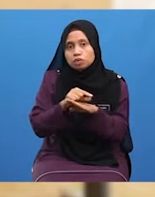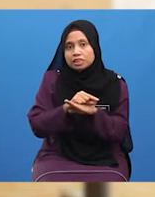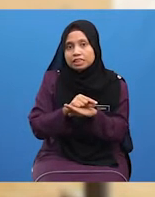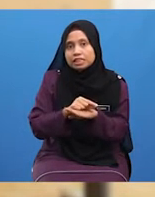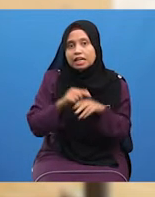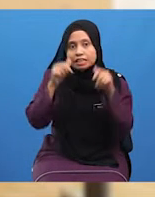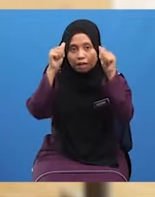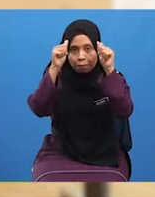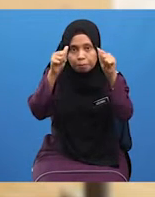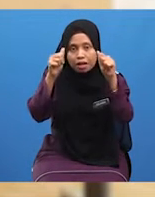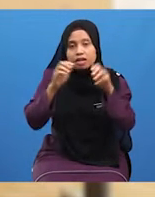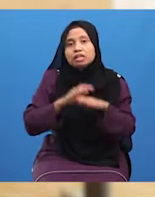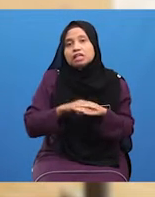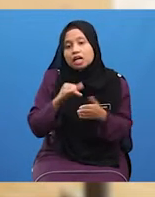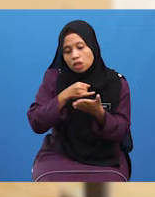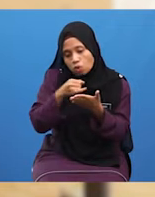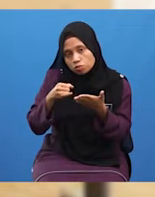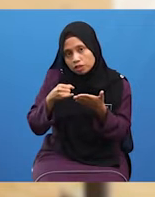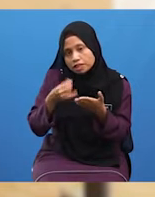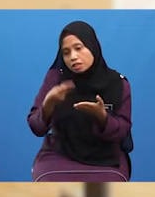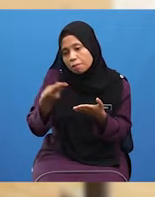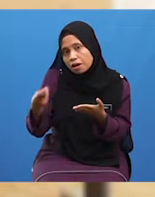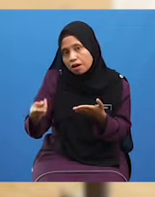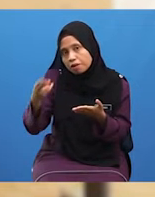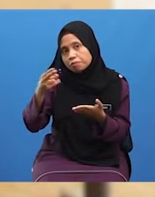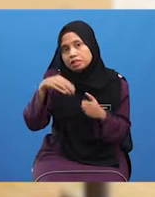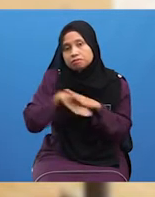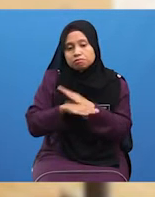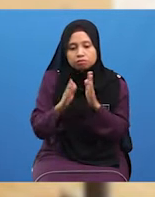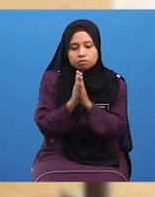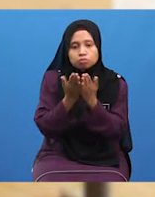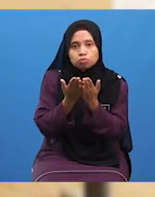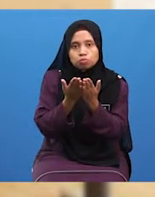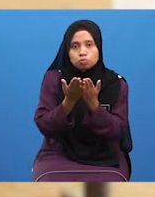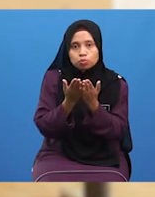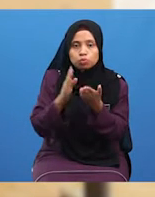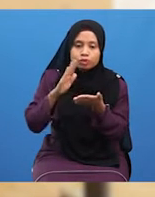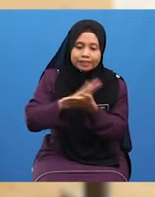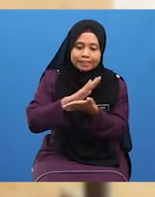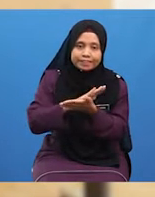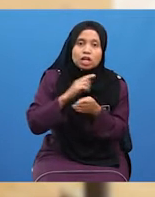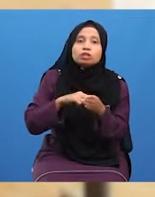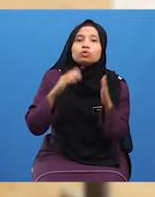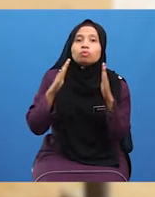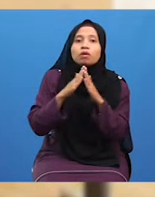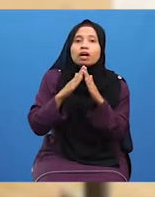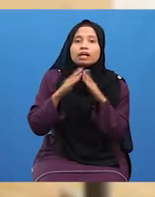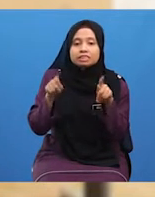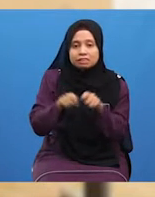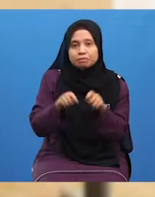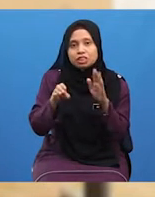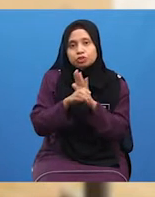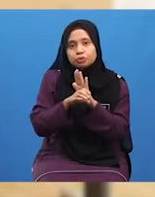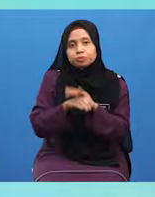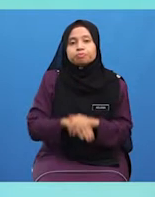Menampalkan Gambar Atau Melukis Bahan-bahannya Di dalam Buku Skrep Di rumah Seperti Contoh